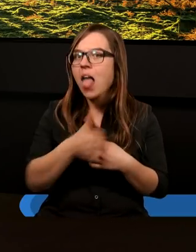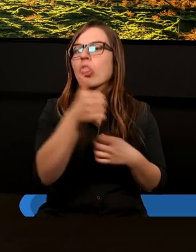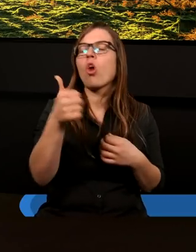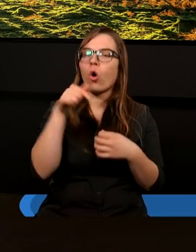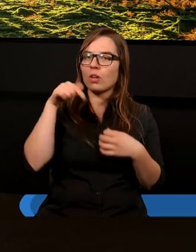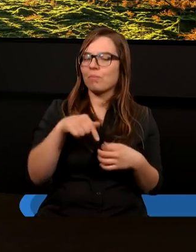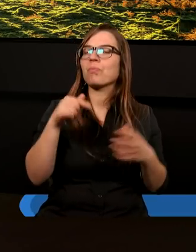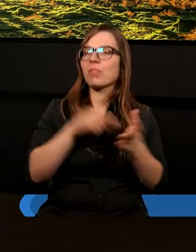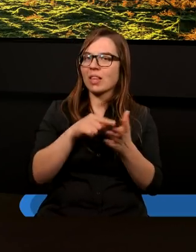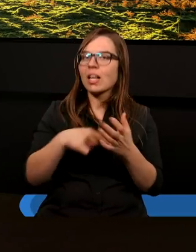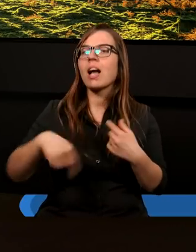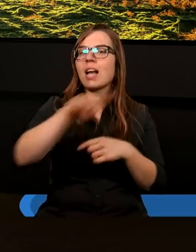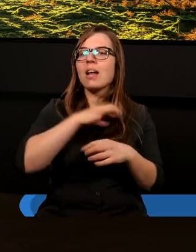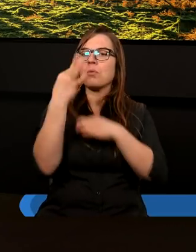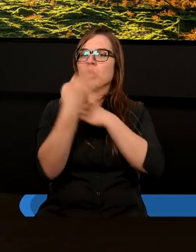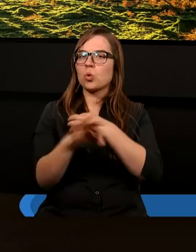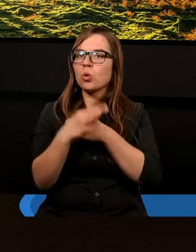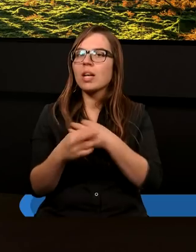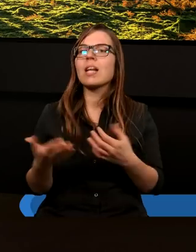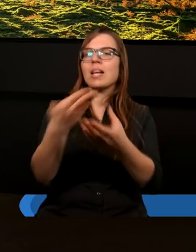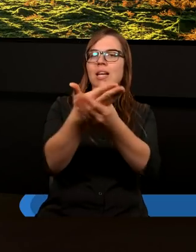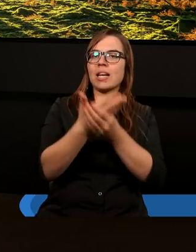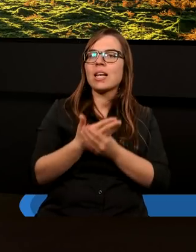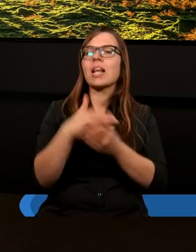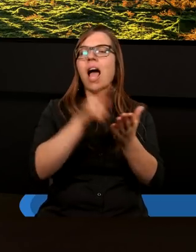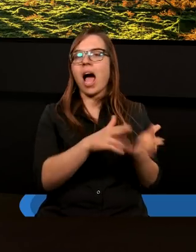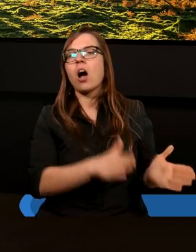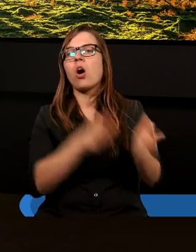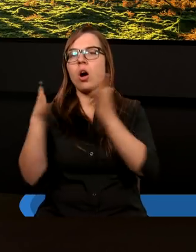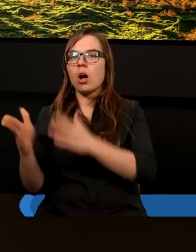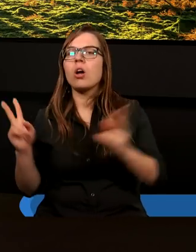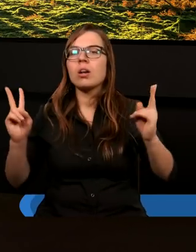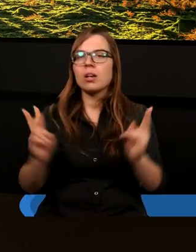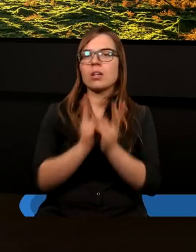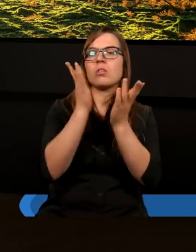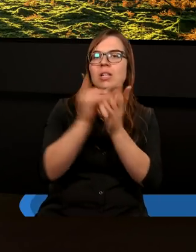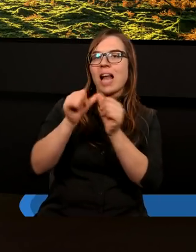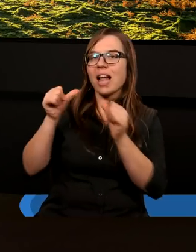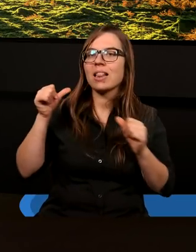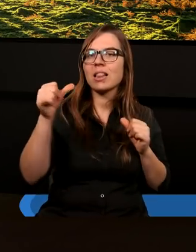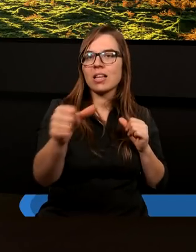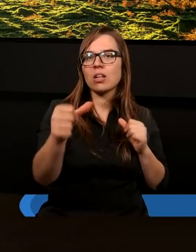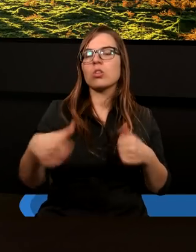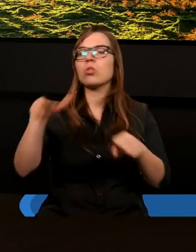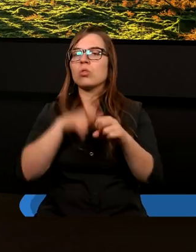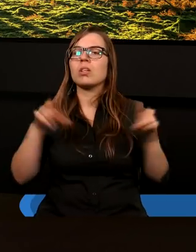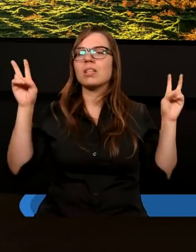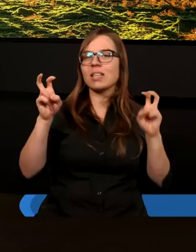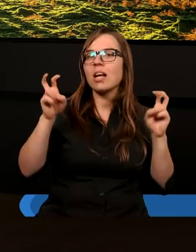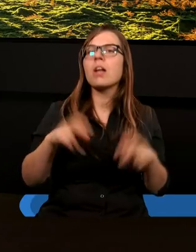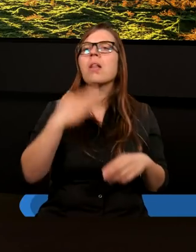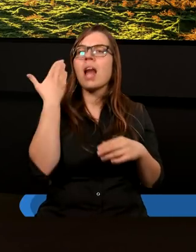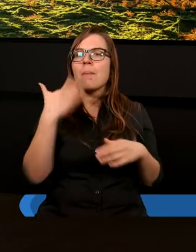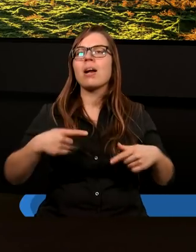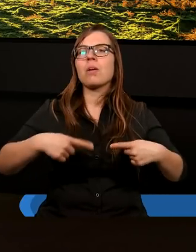w tym właśnie naszym studium i zapraszam na kolejne spotkanie już za tydzień, które nosi tytuł